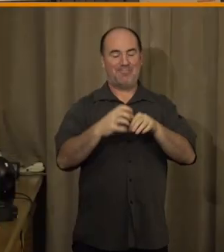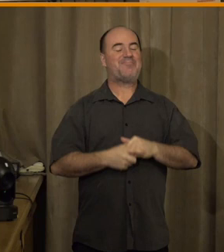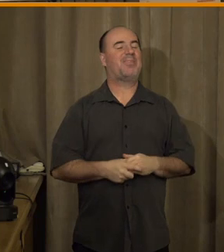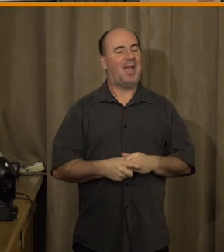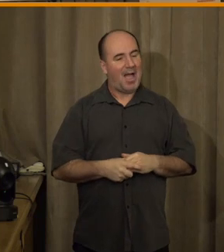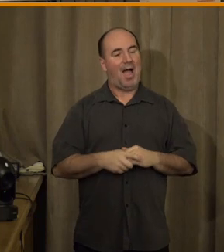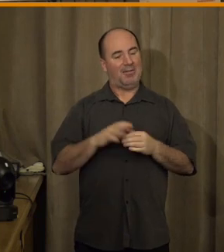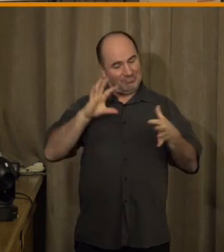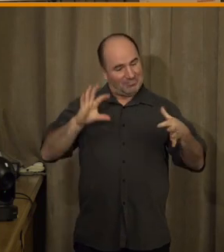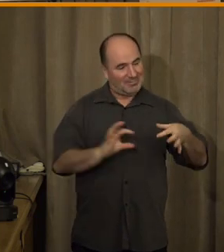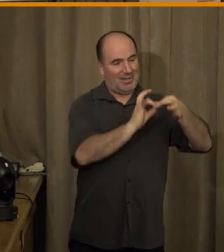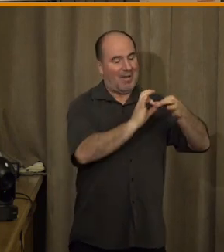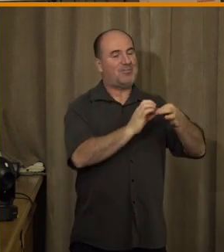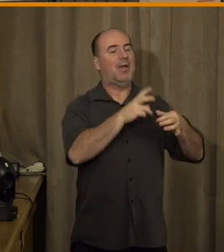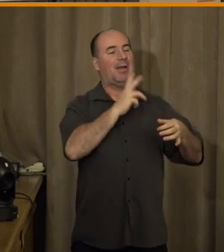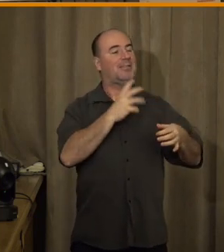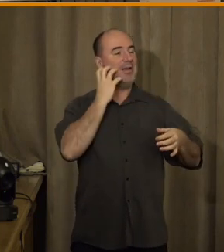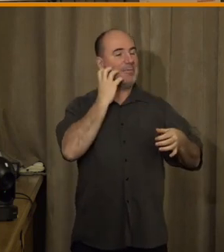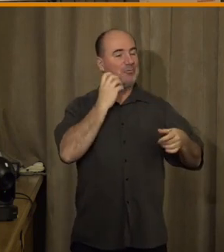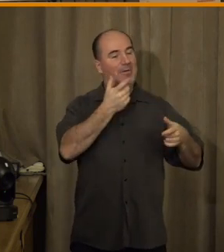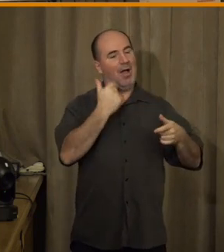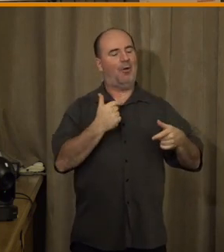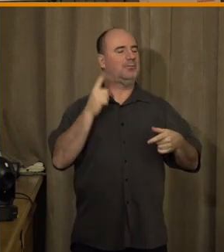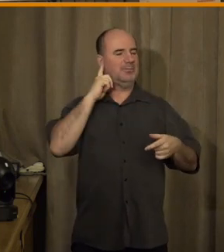naváže Kateřina Pešková z DevFriendly. Děkuji.